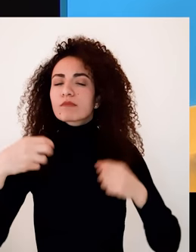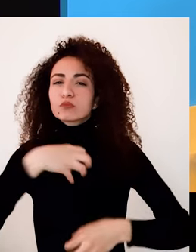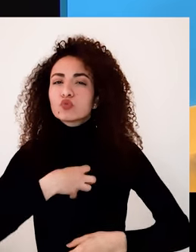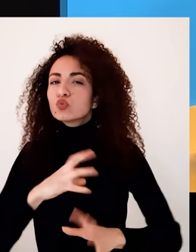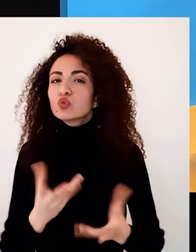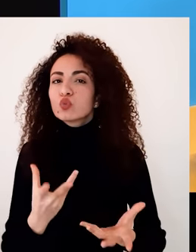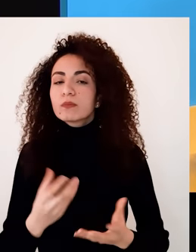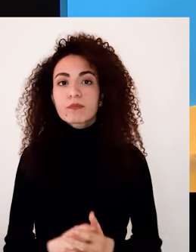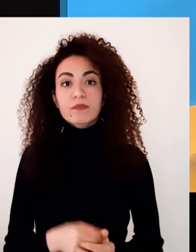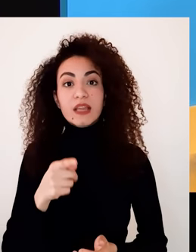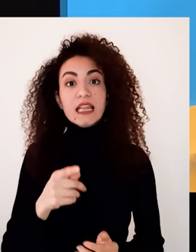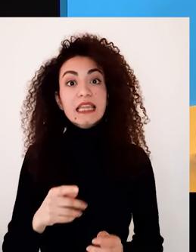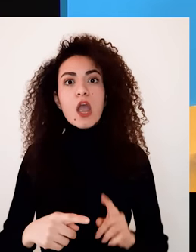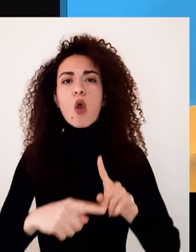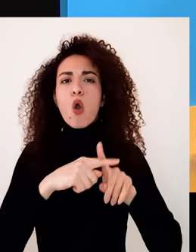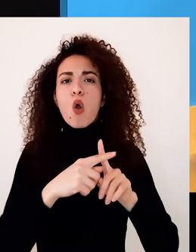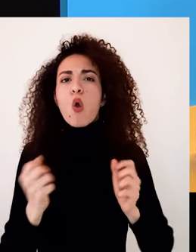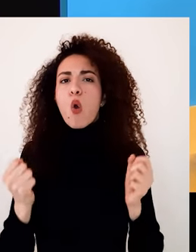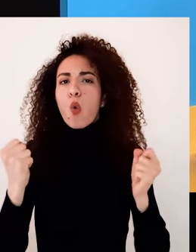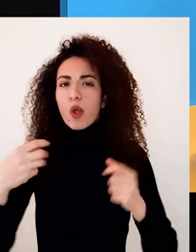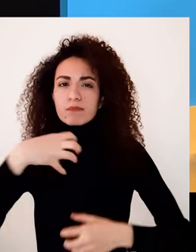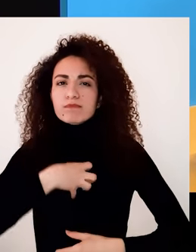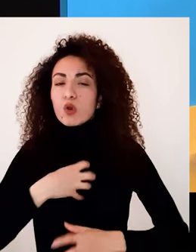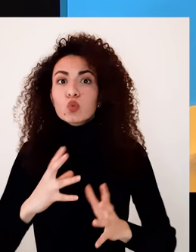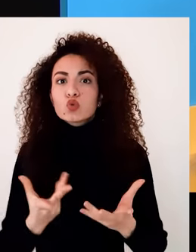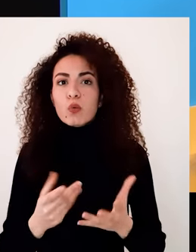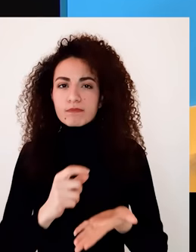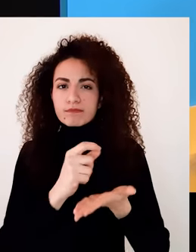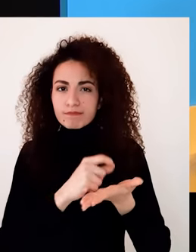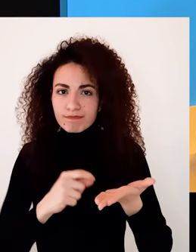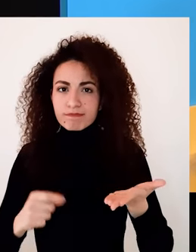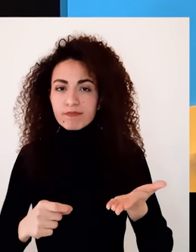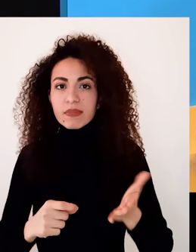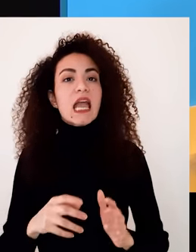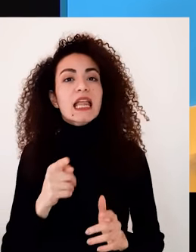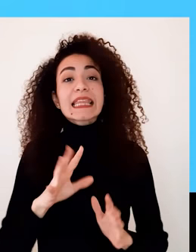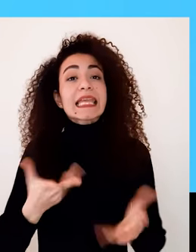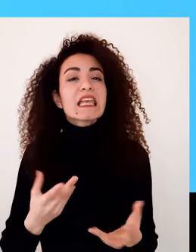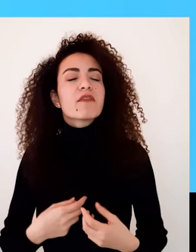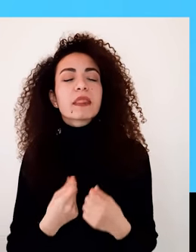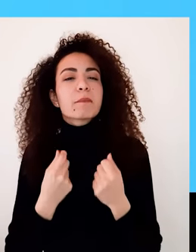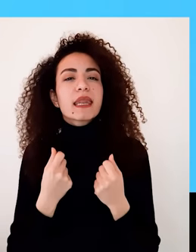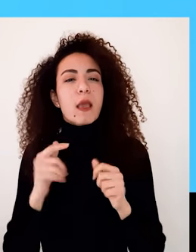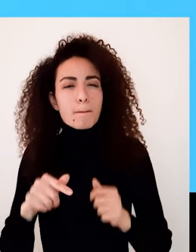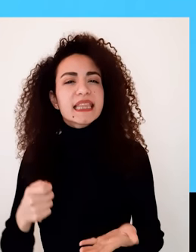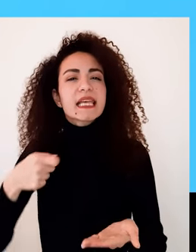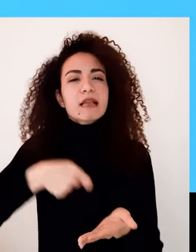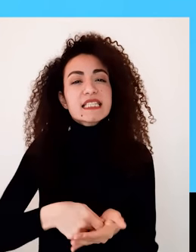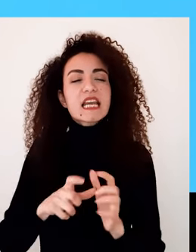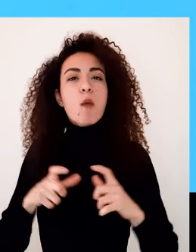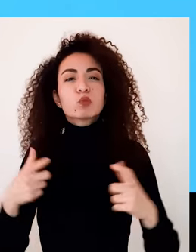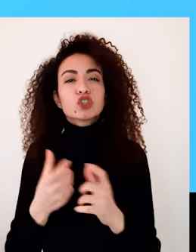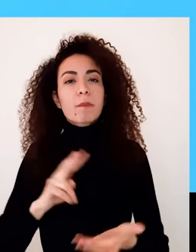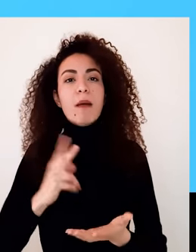وسيلة تطبيقية لبناء صلة وصل بين نقاط قوتك الأساسية والقيم المهمة بالنسبة لألك والطريقة يلي